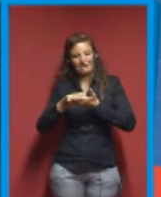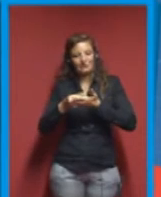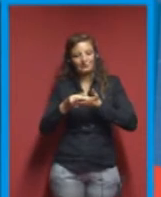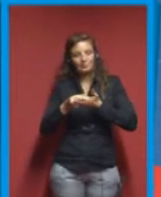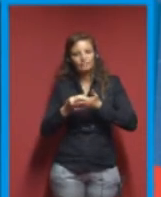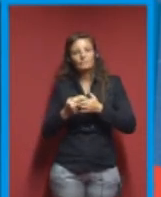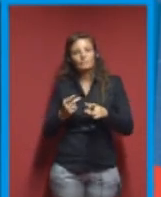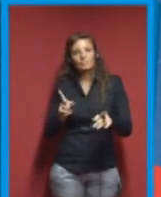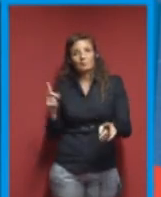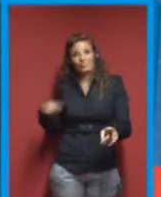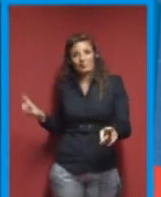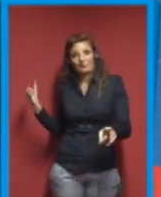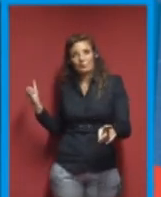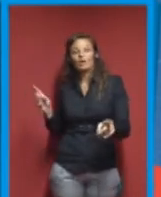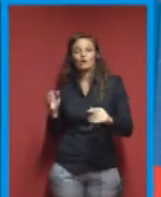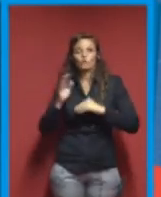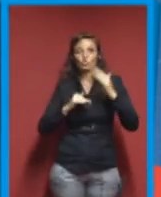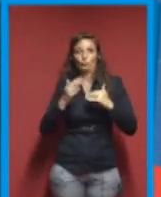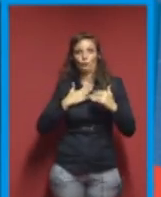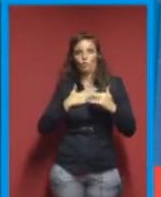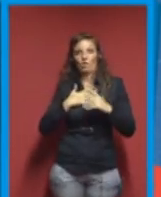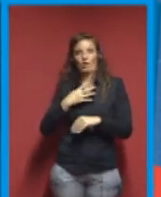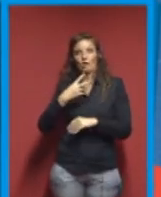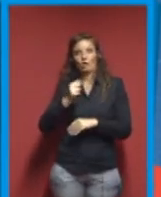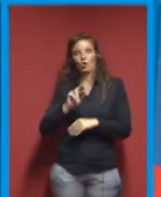Questo è il nostro setup, North Lab,